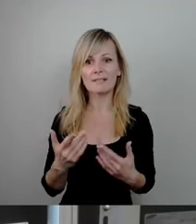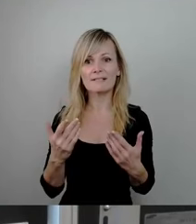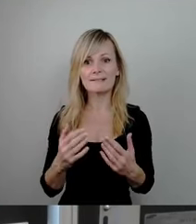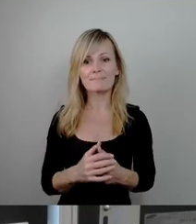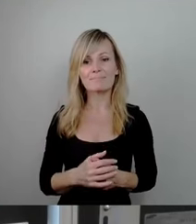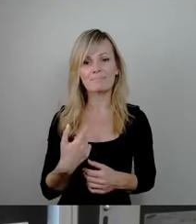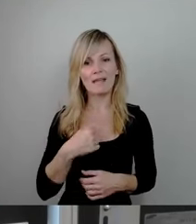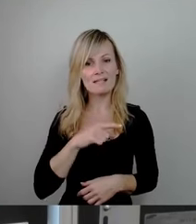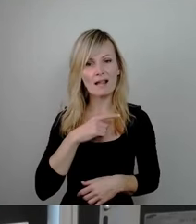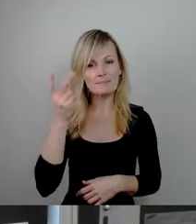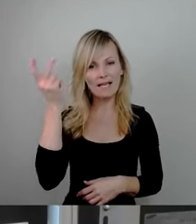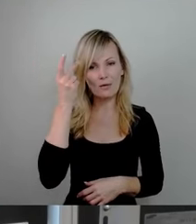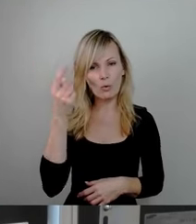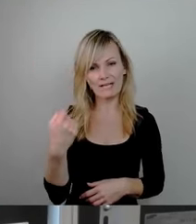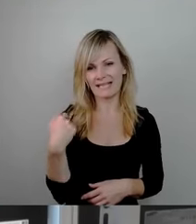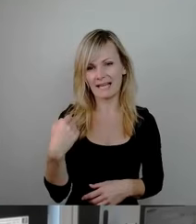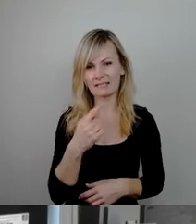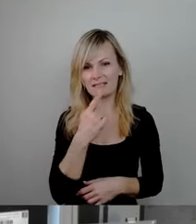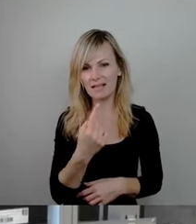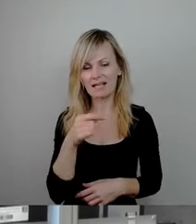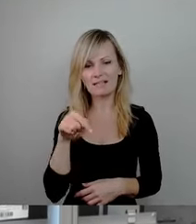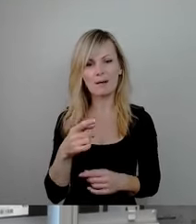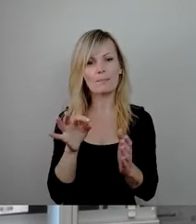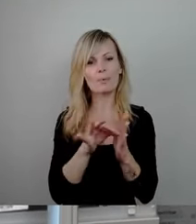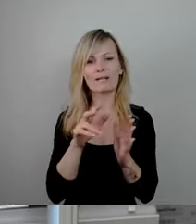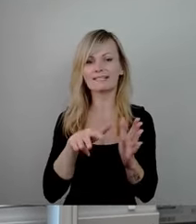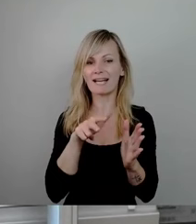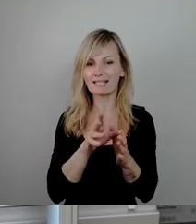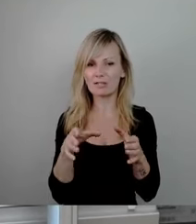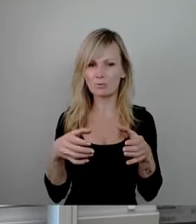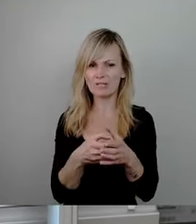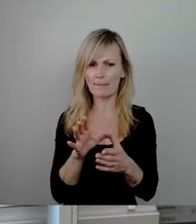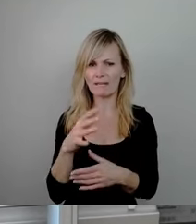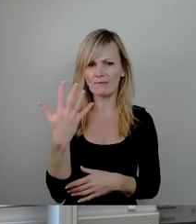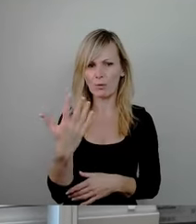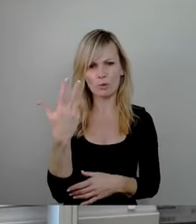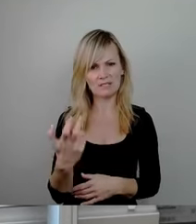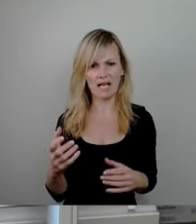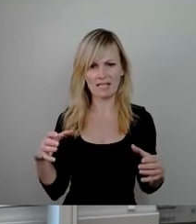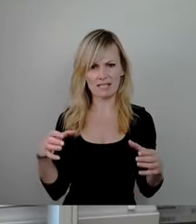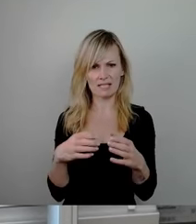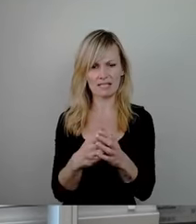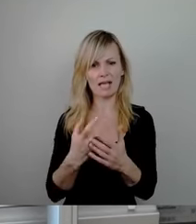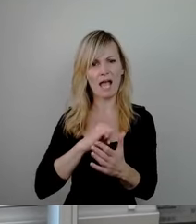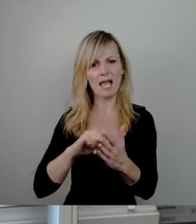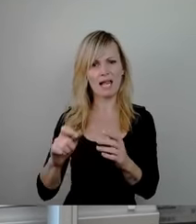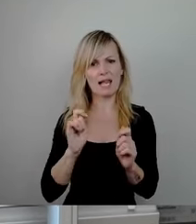in Erinnerung, dass wir gestern gesagt hatten, wir diskutieren den Punkt 13 zusammen mit der 35, dem Eilantrag.